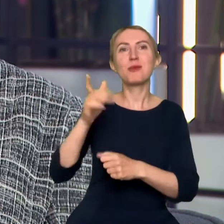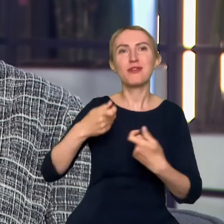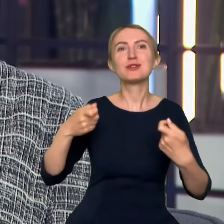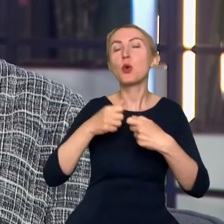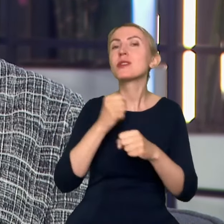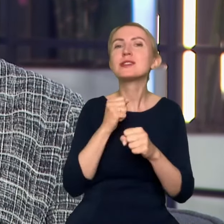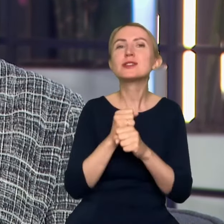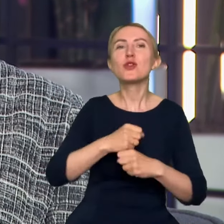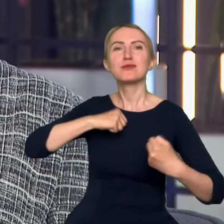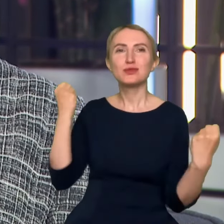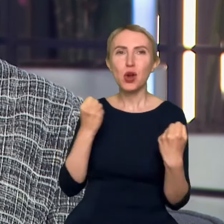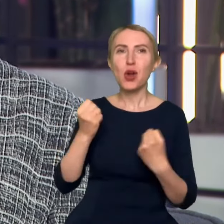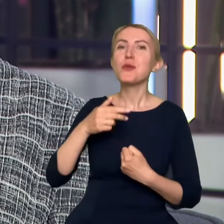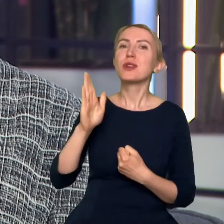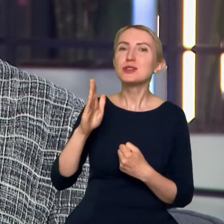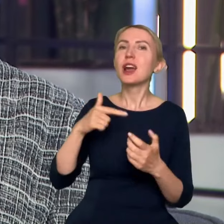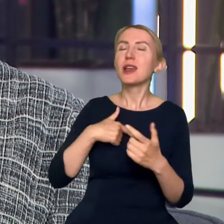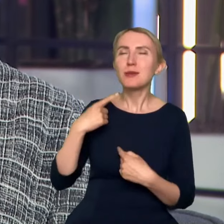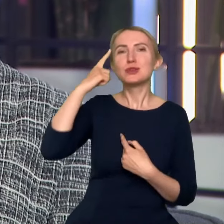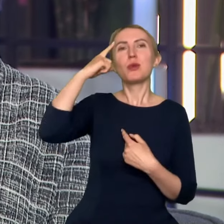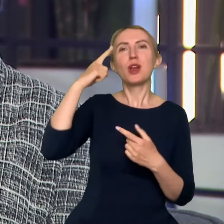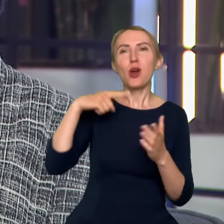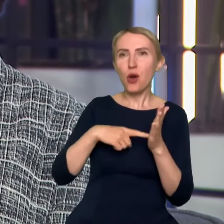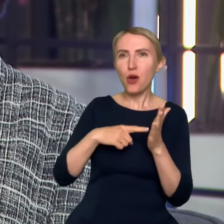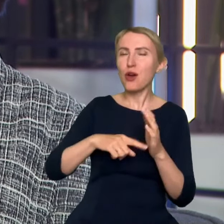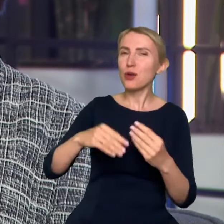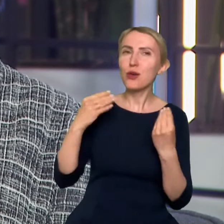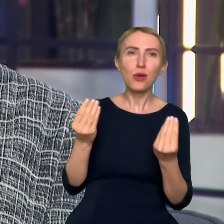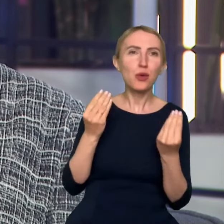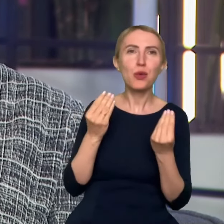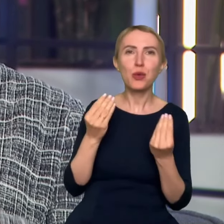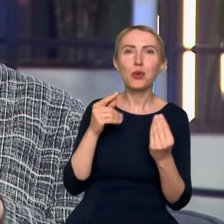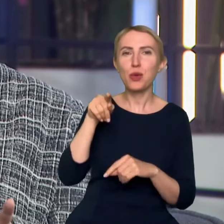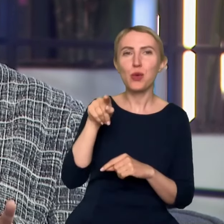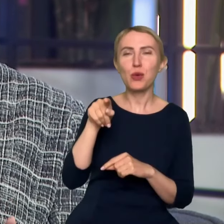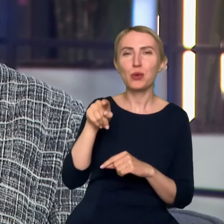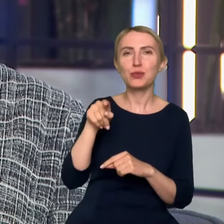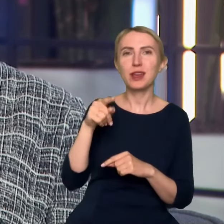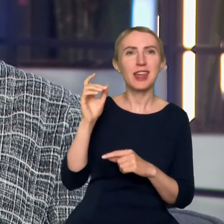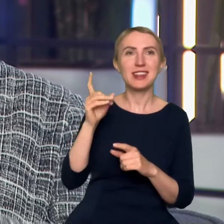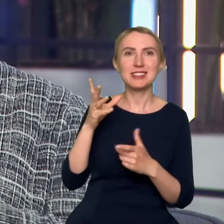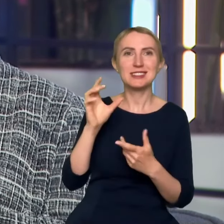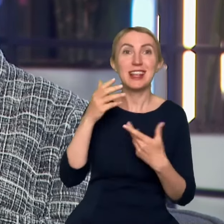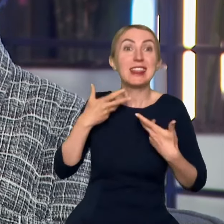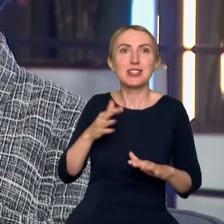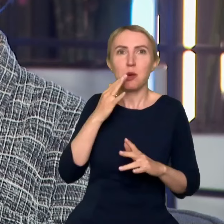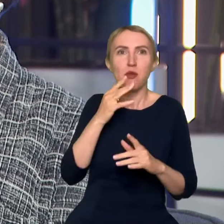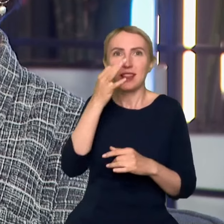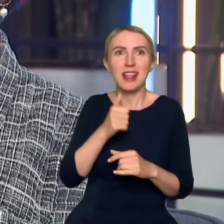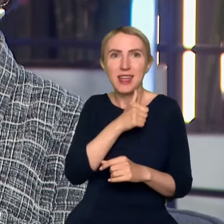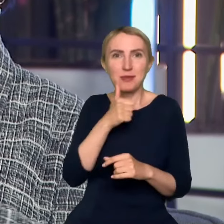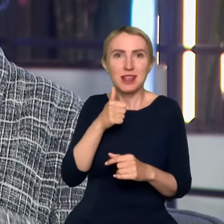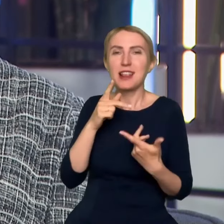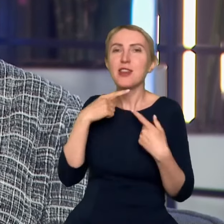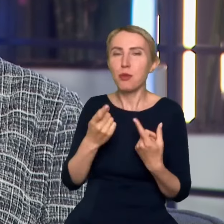spotęguje. I przypomniała mi się taka też fantastyczna scena, nie chcę spoilerować za bardzo, więc może nie podam